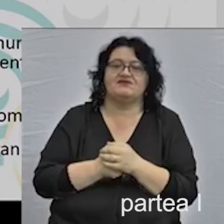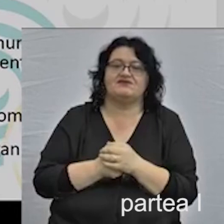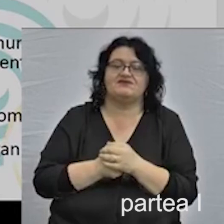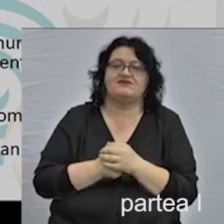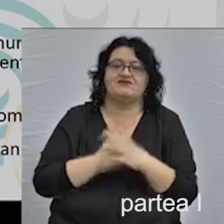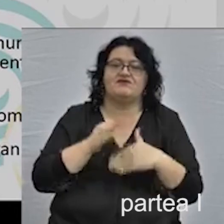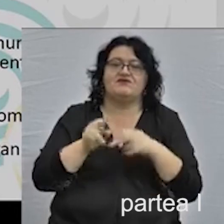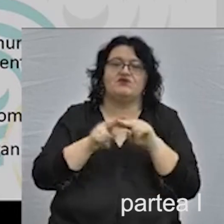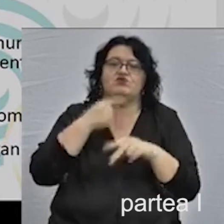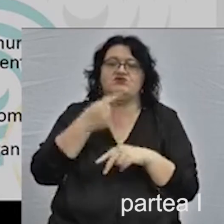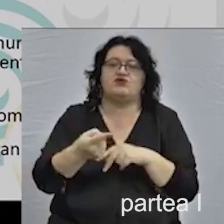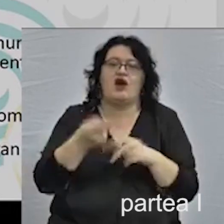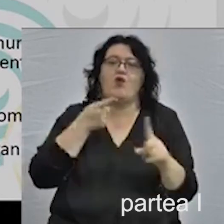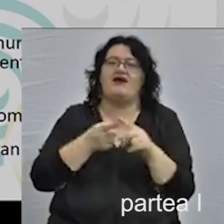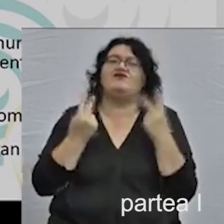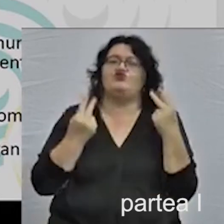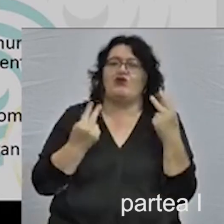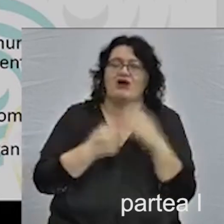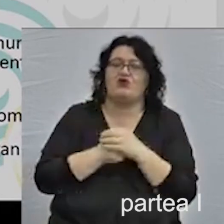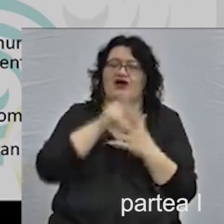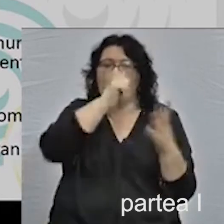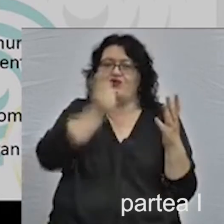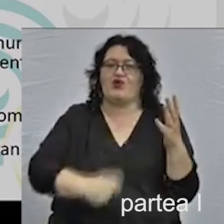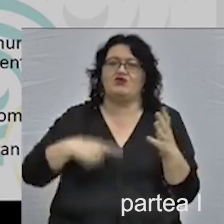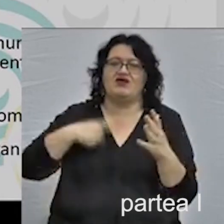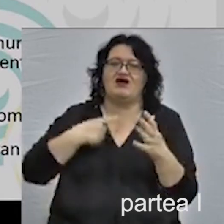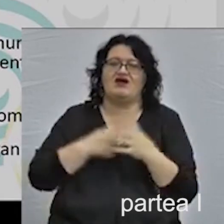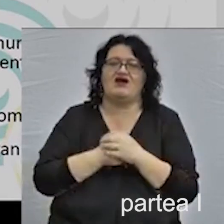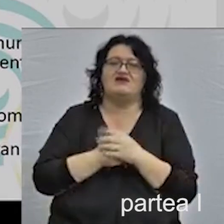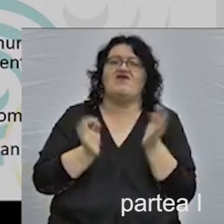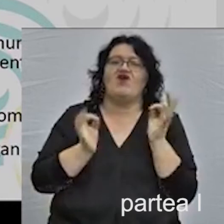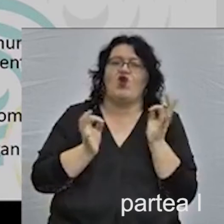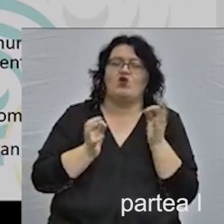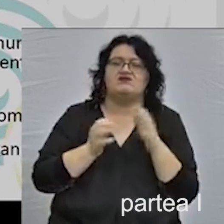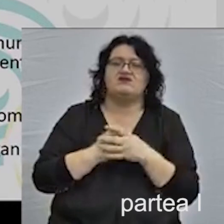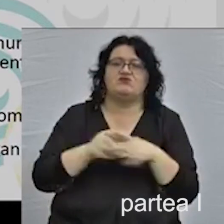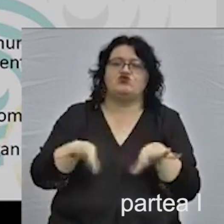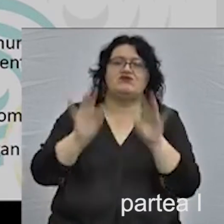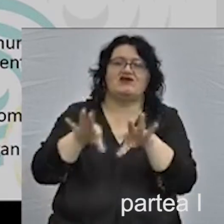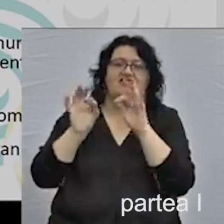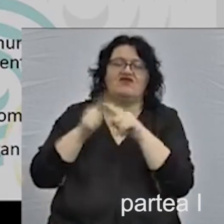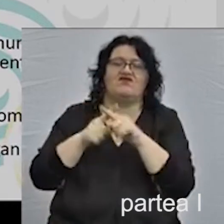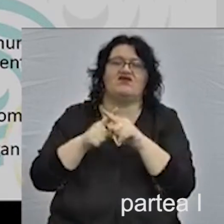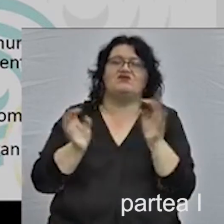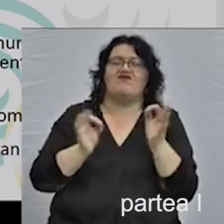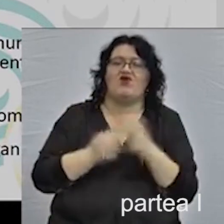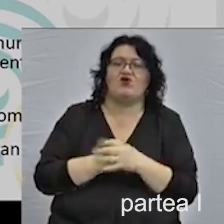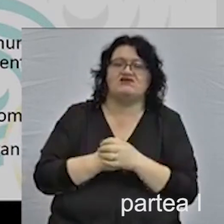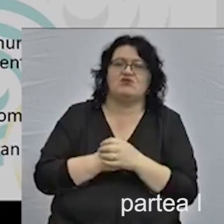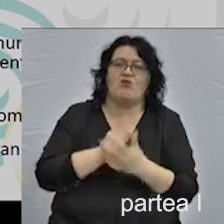După cum am spus, obiectivul cel mai important al proiectului era să utilizăm, pot să identificăm și să utilizăm